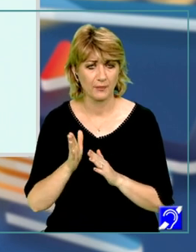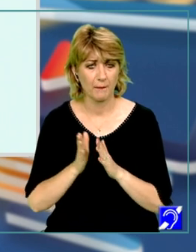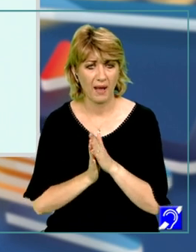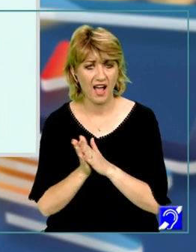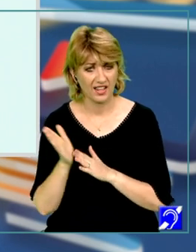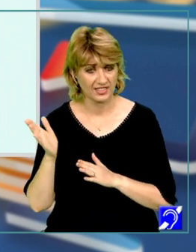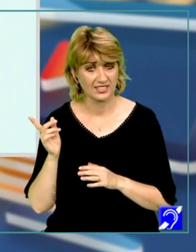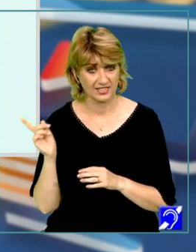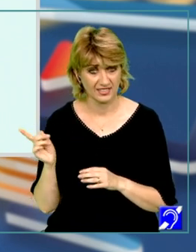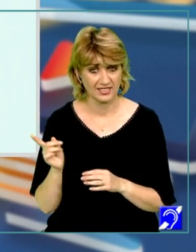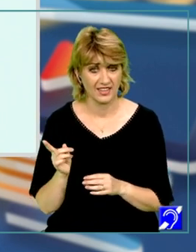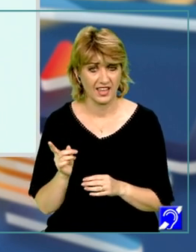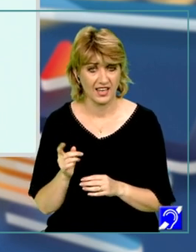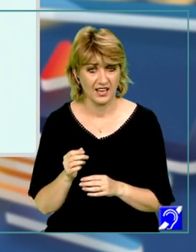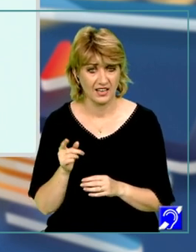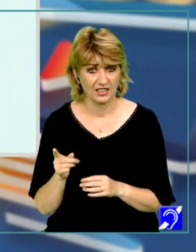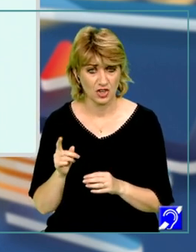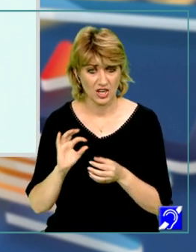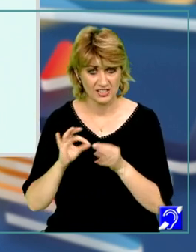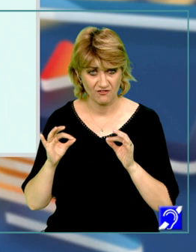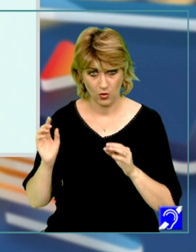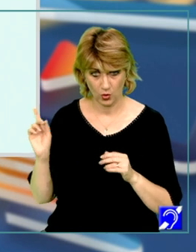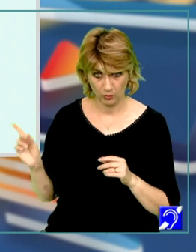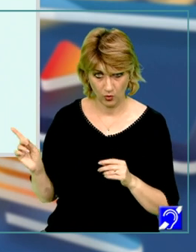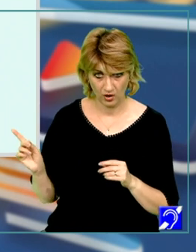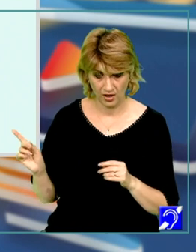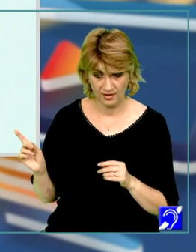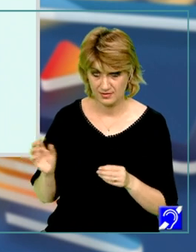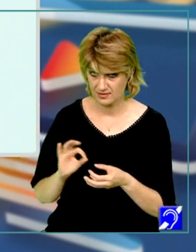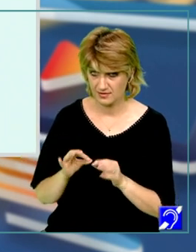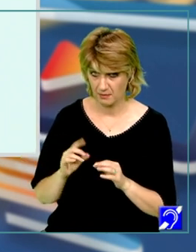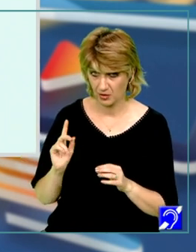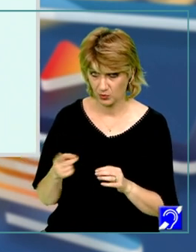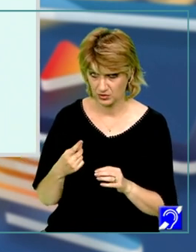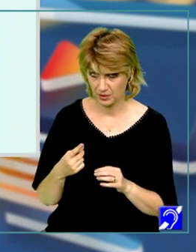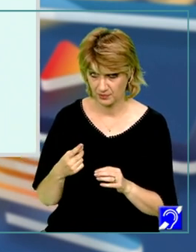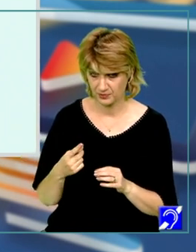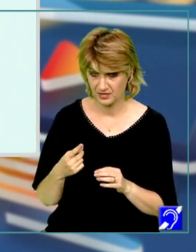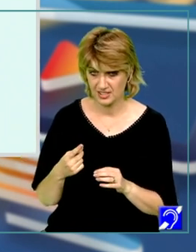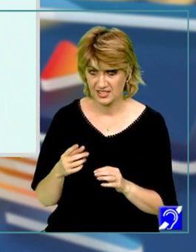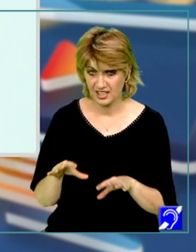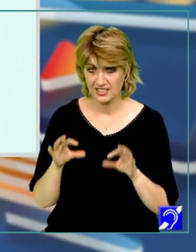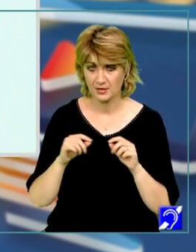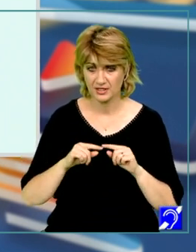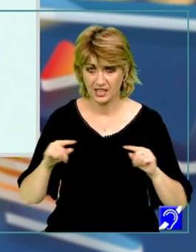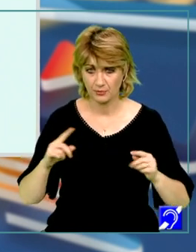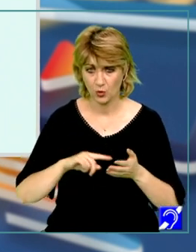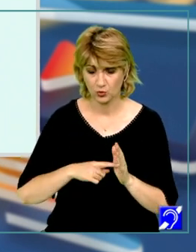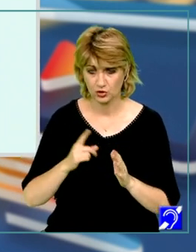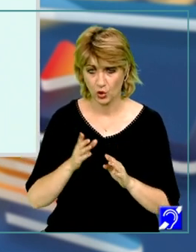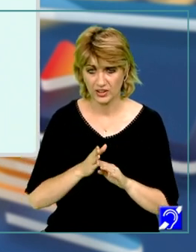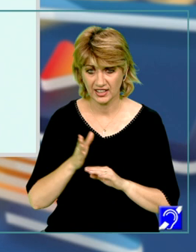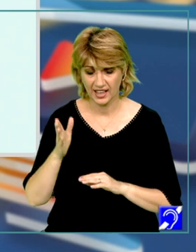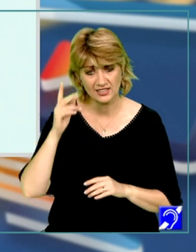cazul de față, exprimată cu această formulă, înseamnă că putem să determinăm dreapta. Deci un punct și o direcție